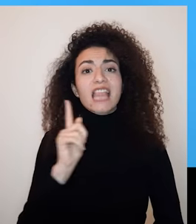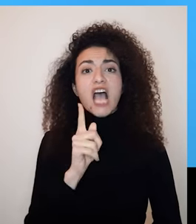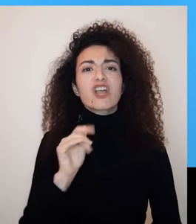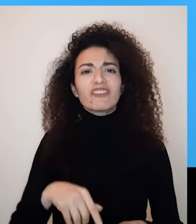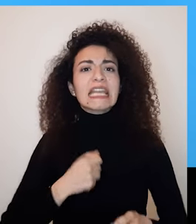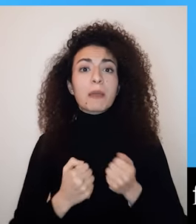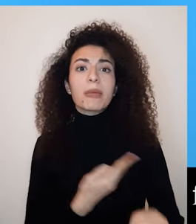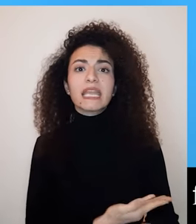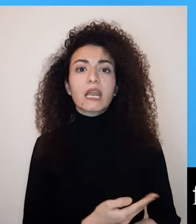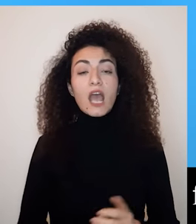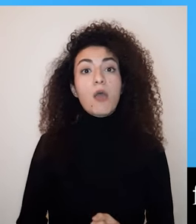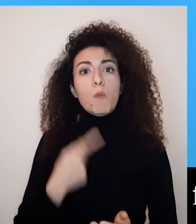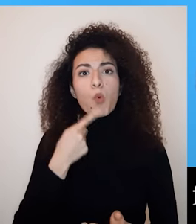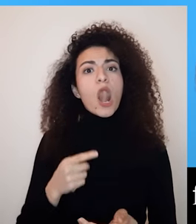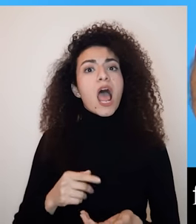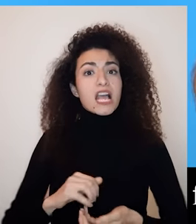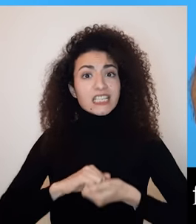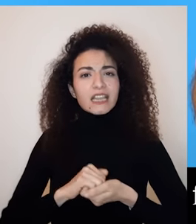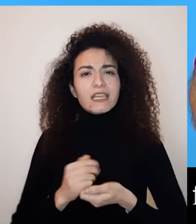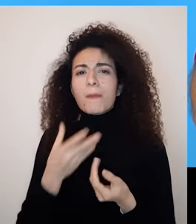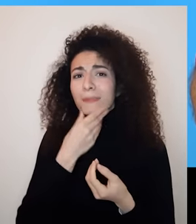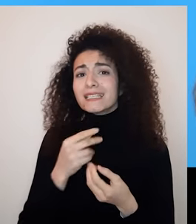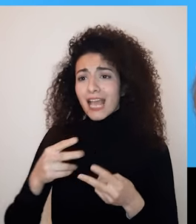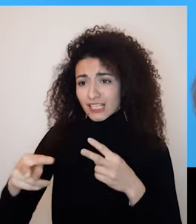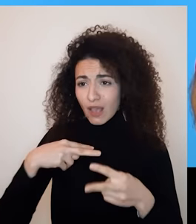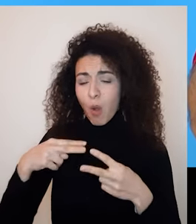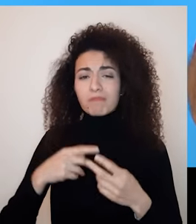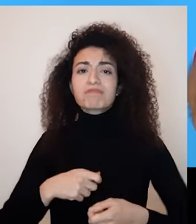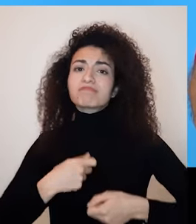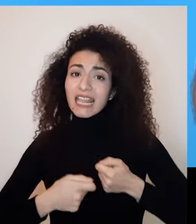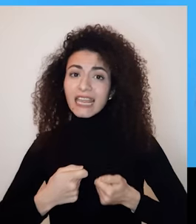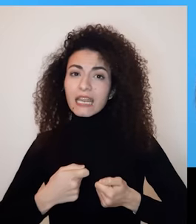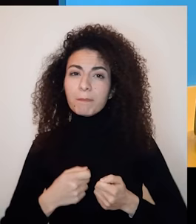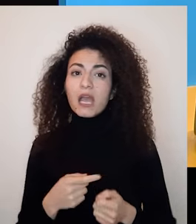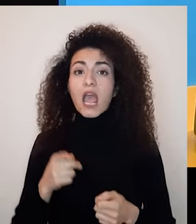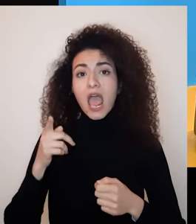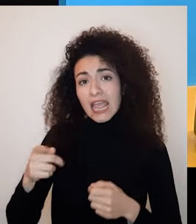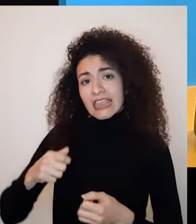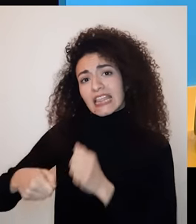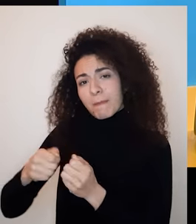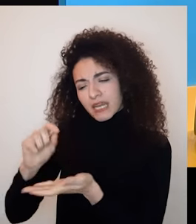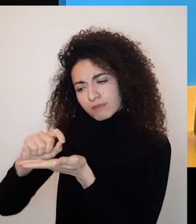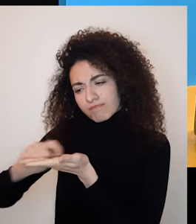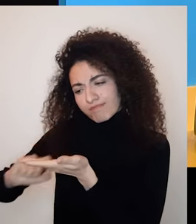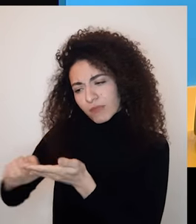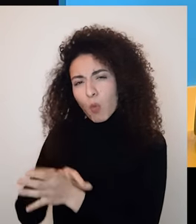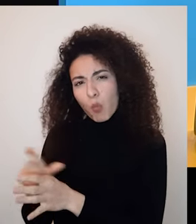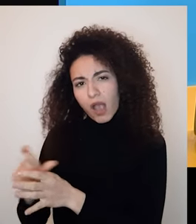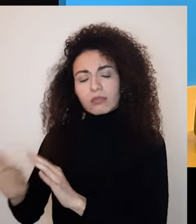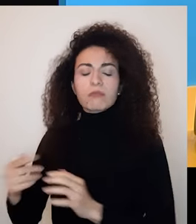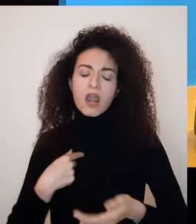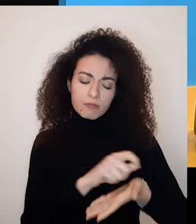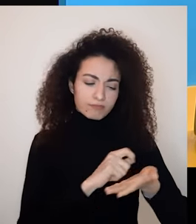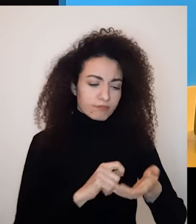نتشارك أحد التمرين مثلاً تمرين تحدي الأفكار غير مساعدة بالفقرة 11 ممكن نقوم بنوع من التدريب